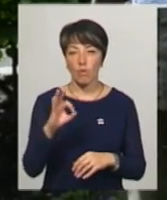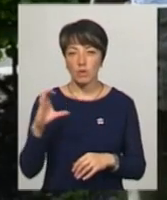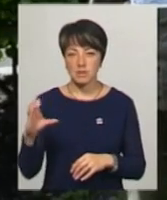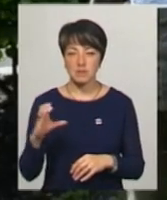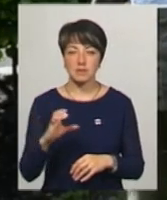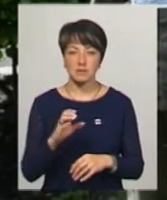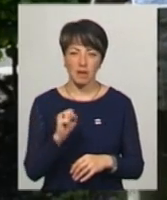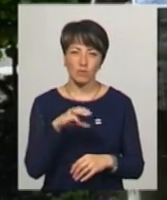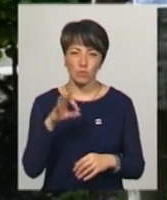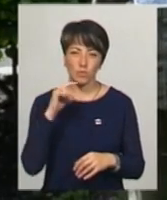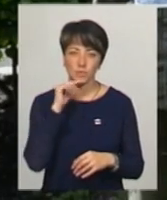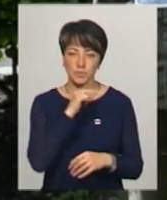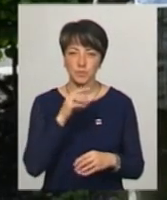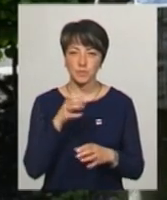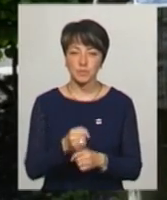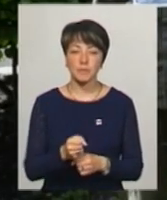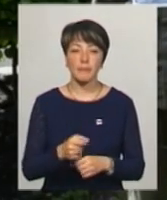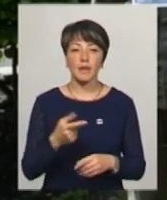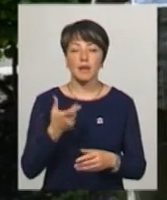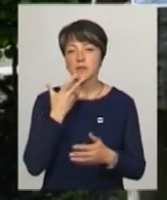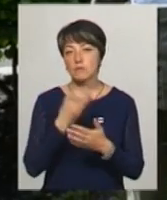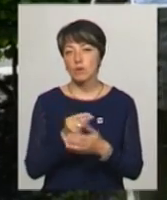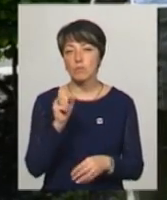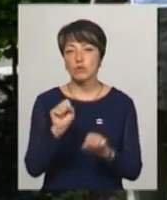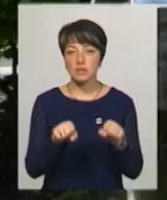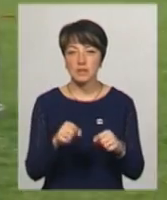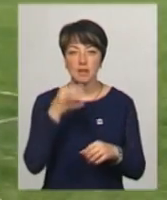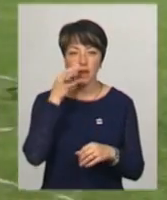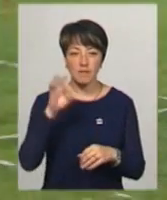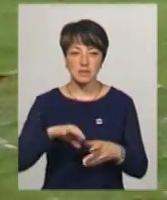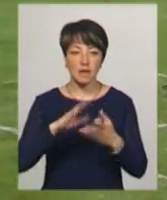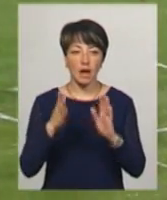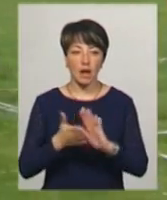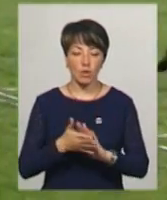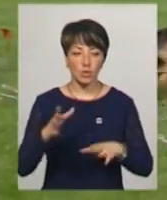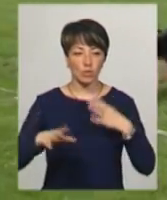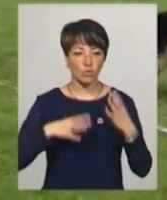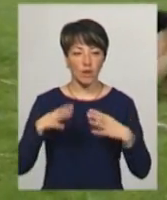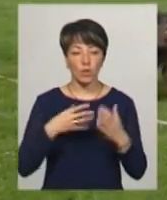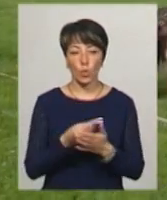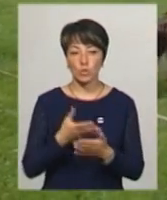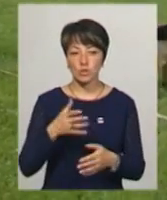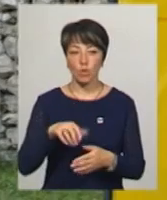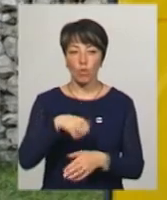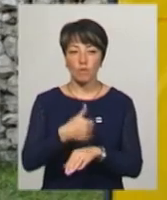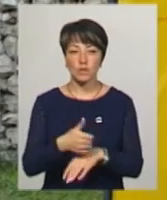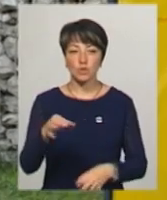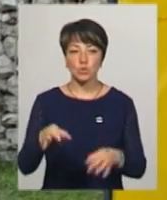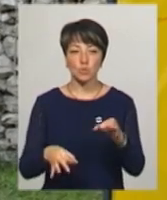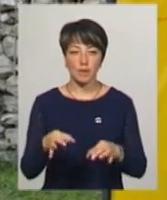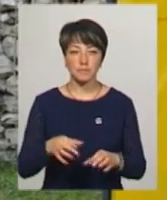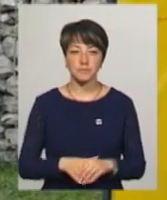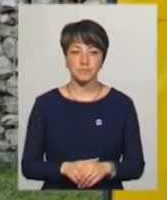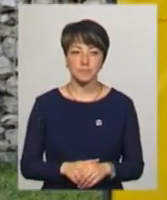показали свої можливості по навикам загального дресурування. Поцінює учасників головний суддя Дмитро